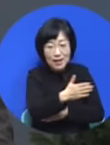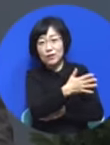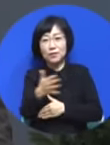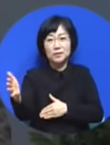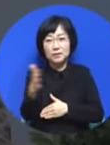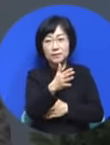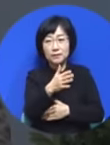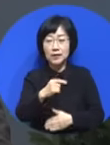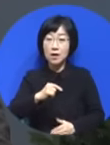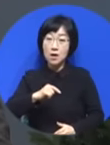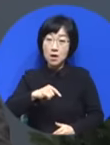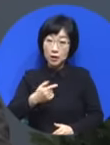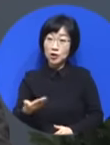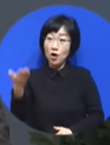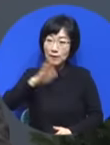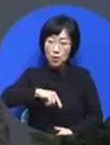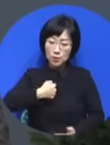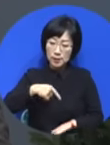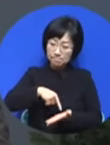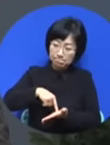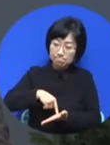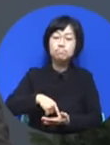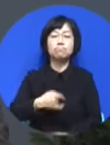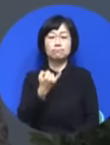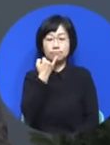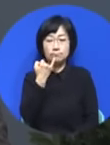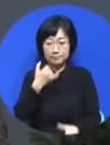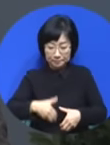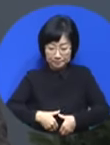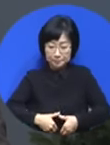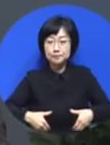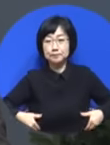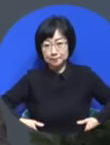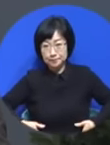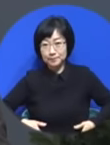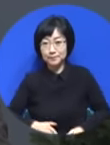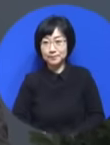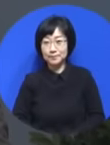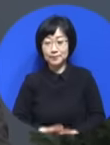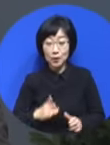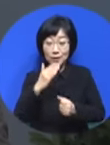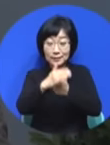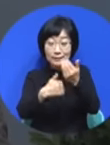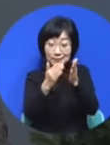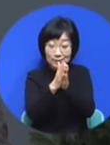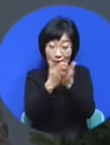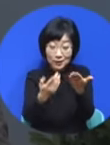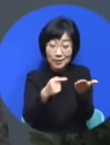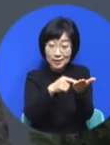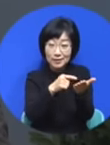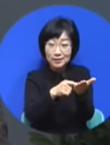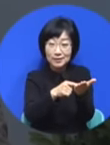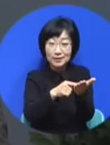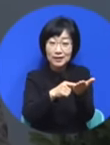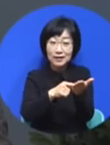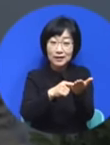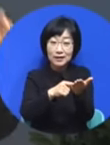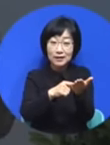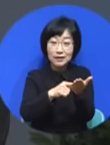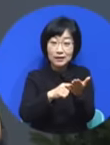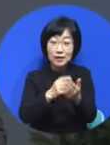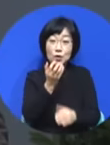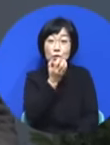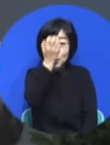요셉은 혼자서도 할 수 있었습니다. 성경은 설명하고 계십니다. 요호와께서